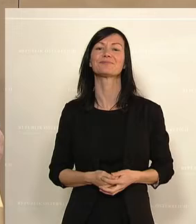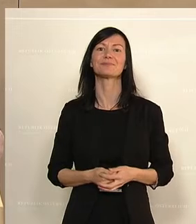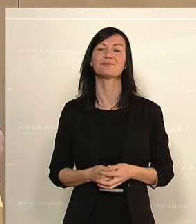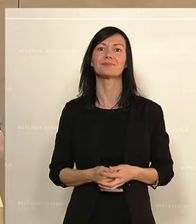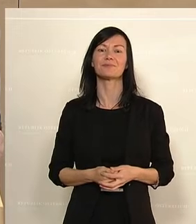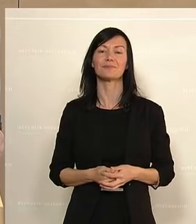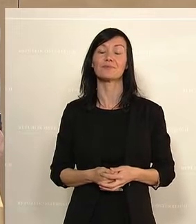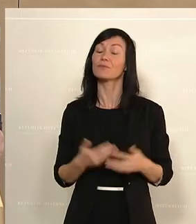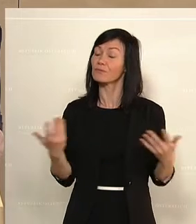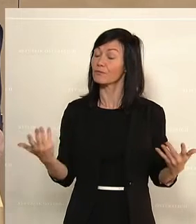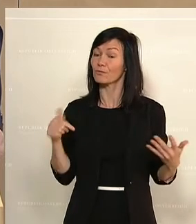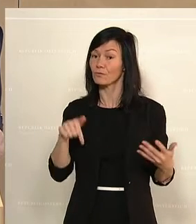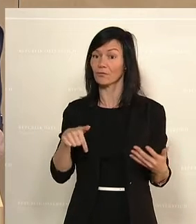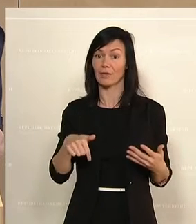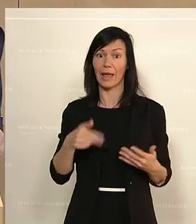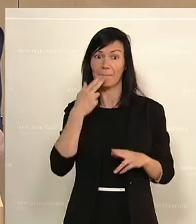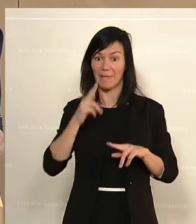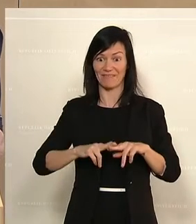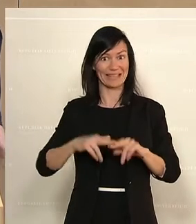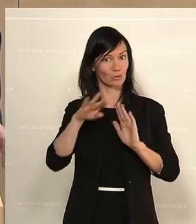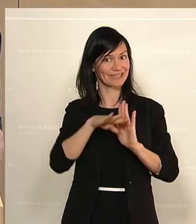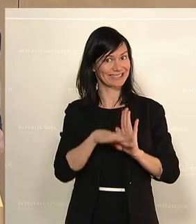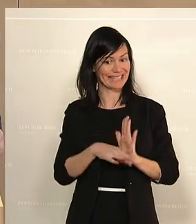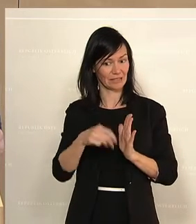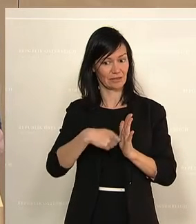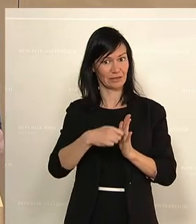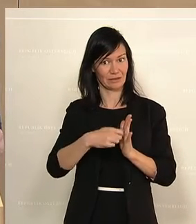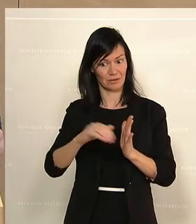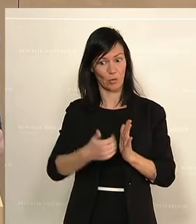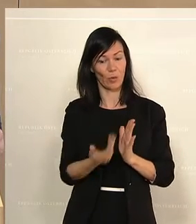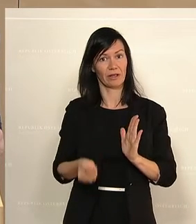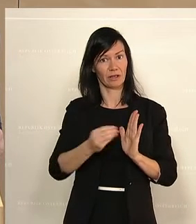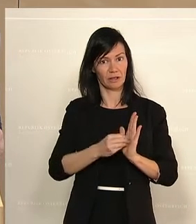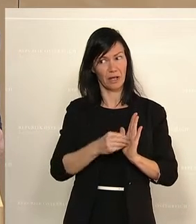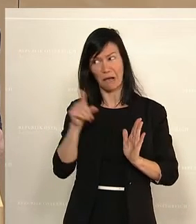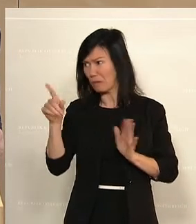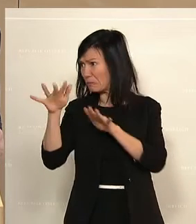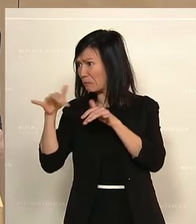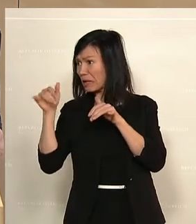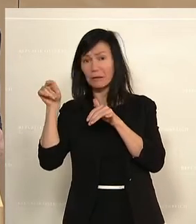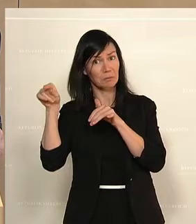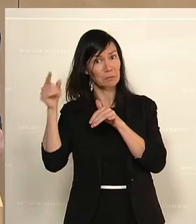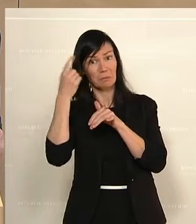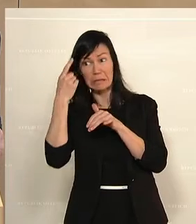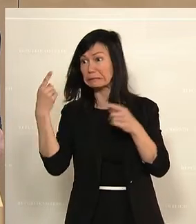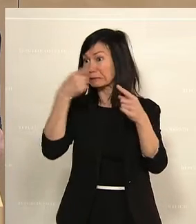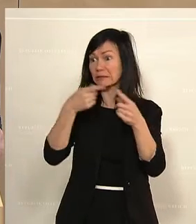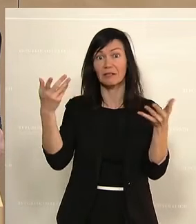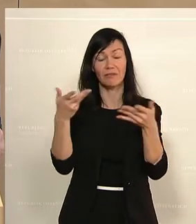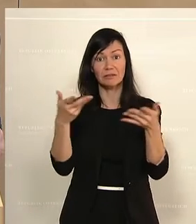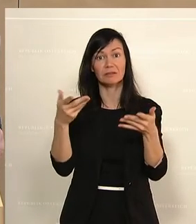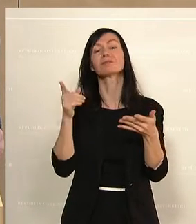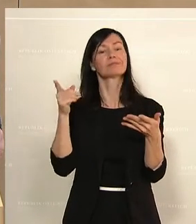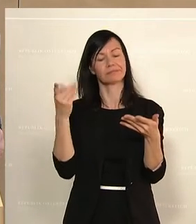Ausdrückliches Ziel dieser Bewertungsgesetznovelle, wenn man den parlamentarischen Materialien Glauben schenken